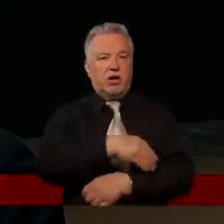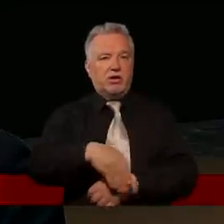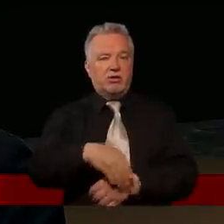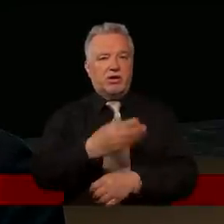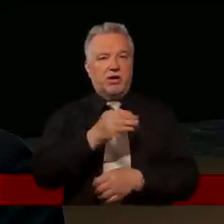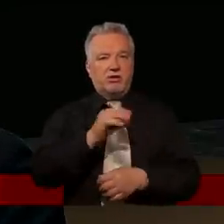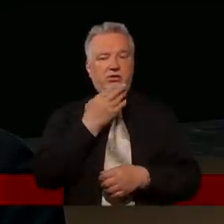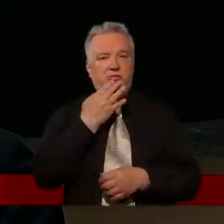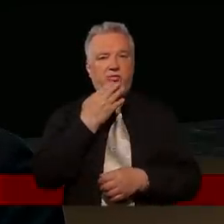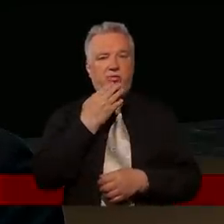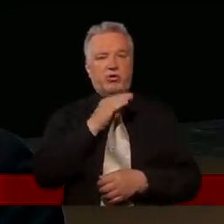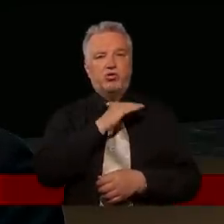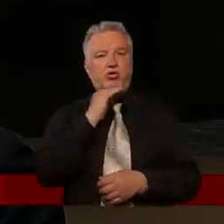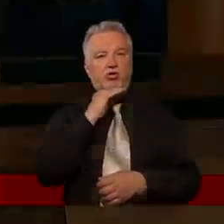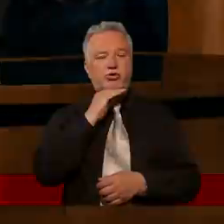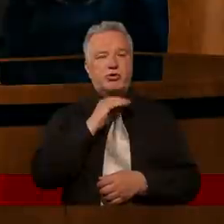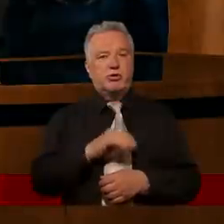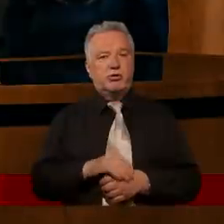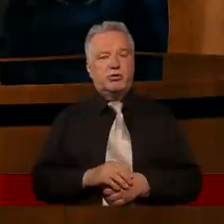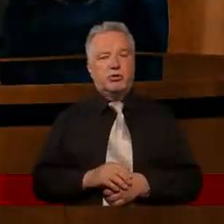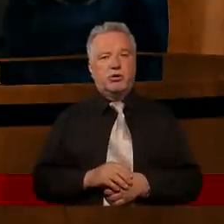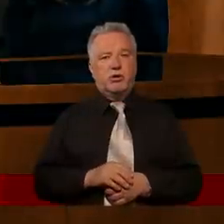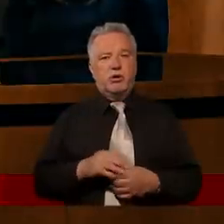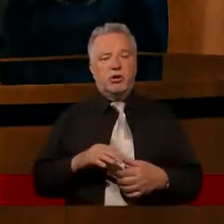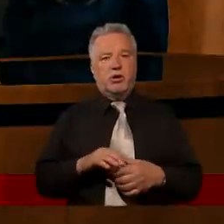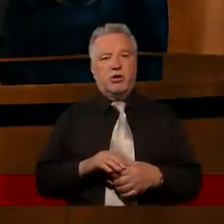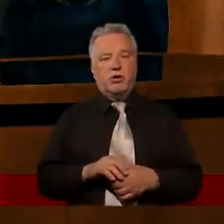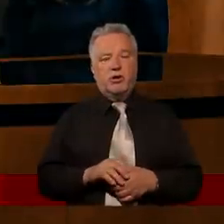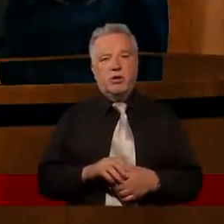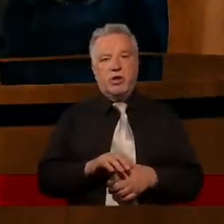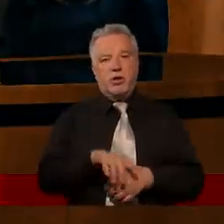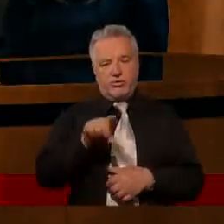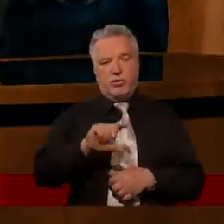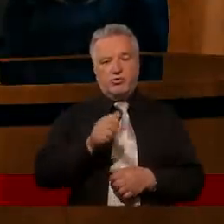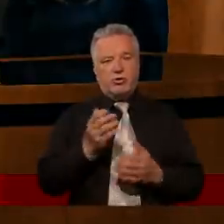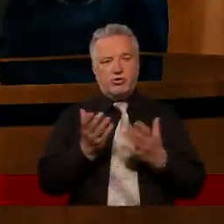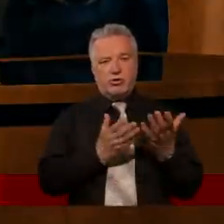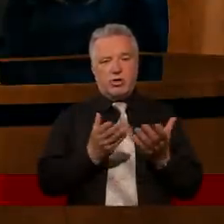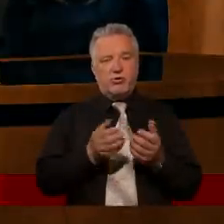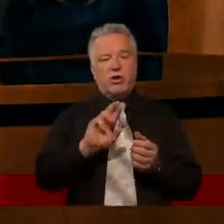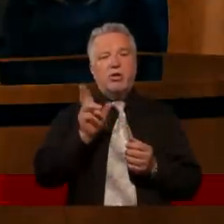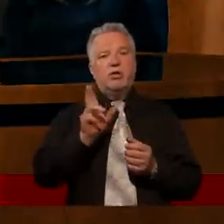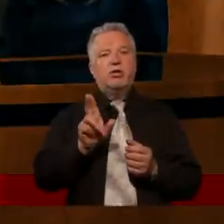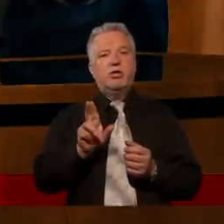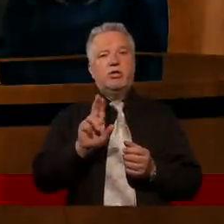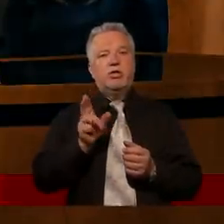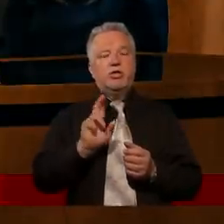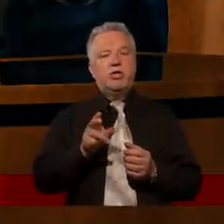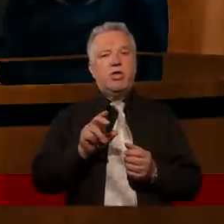z jednej strony dość, nie? Więc w tym kontekście, co żeśmy tutaj czytali, kiedy to się,